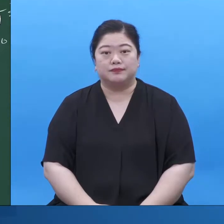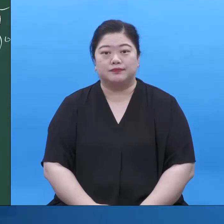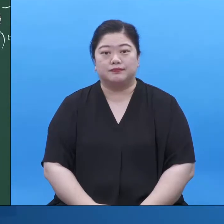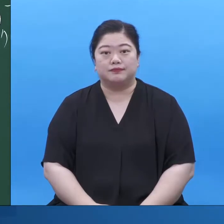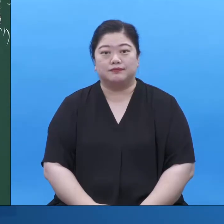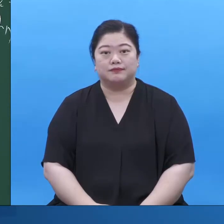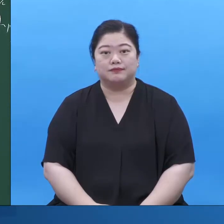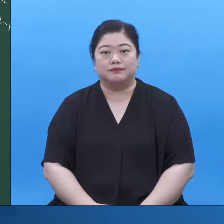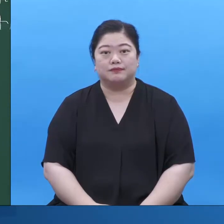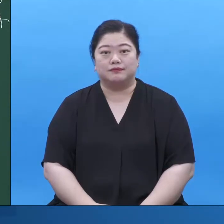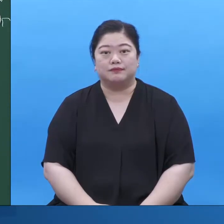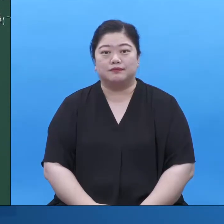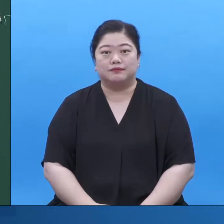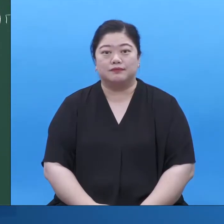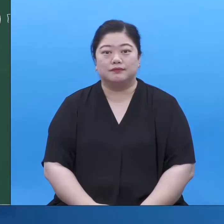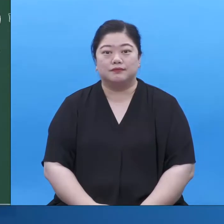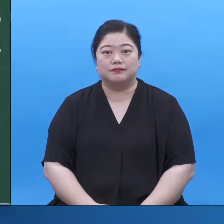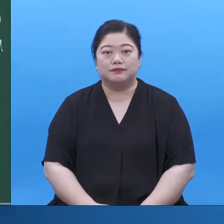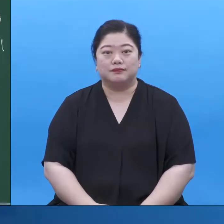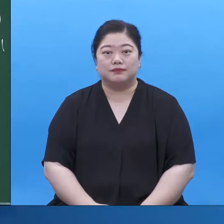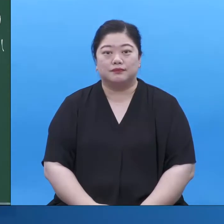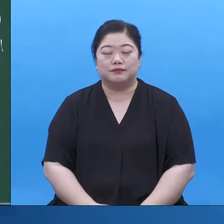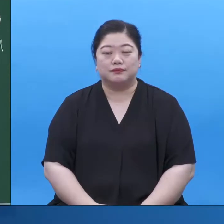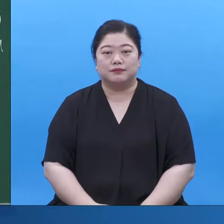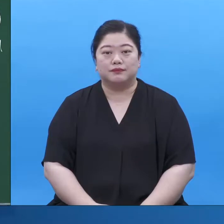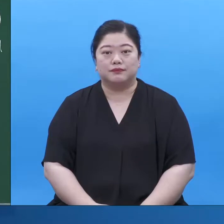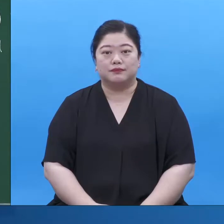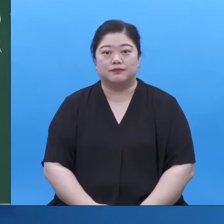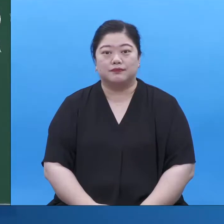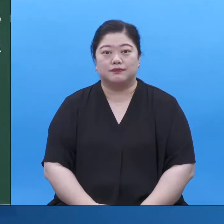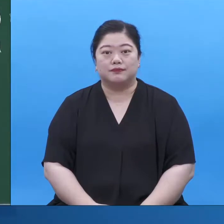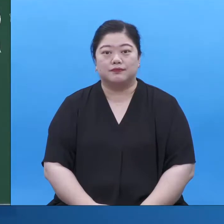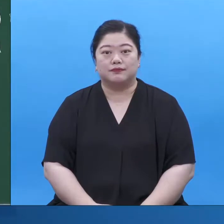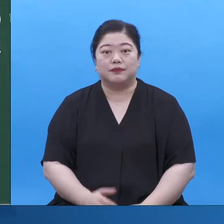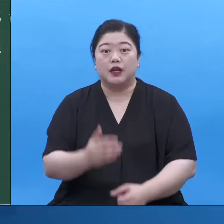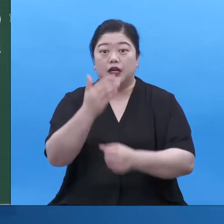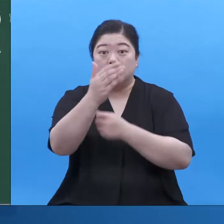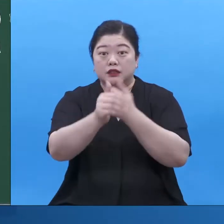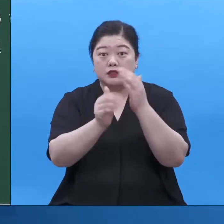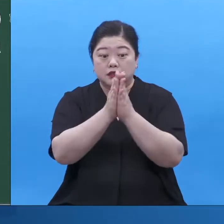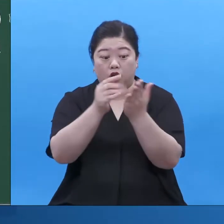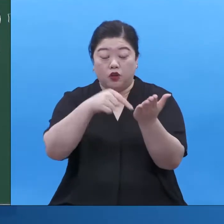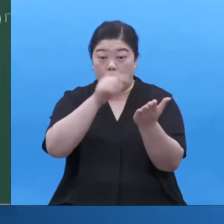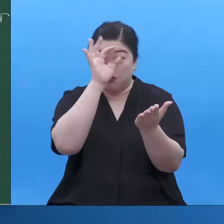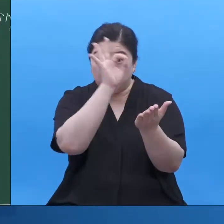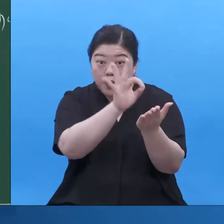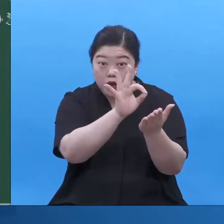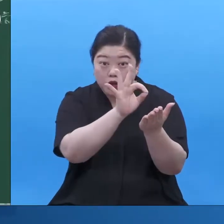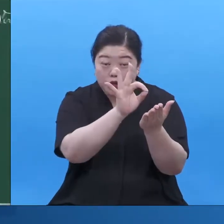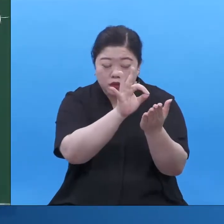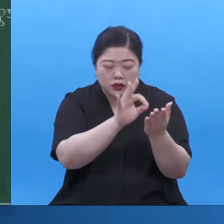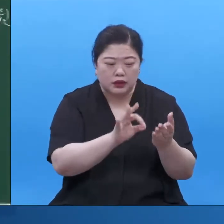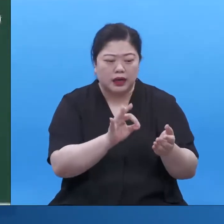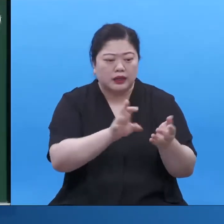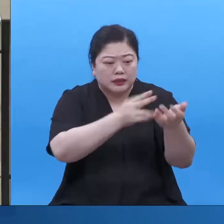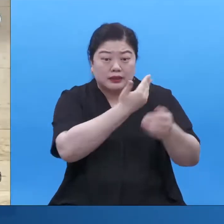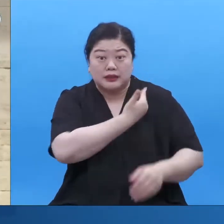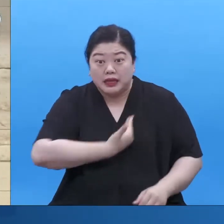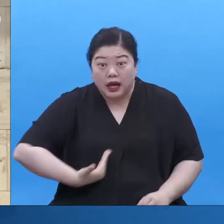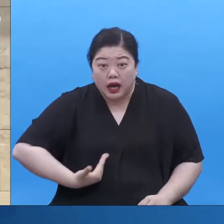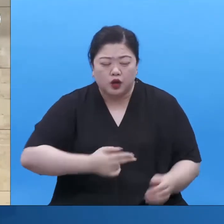왜냐하면은 성경에 숨겨진 제자들이 싹 공무원이었어요